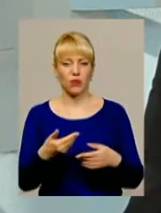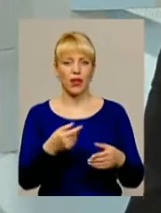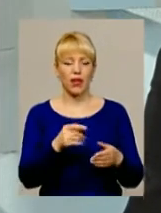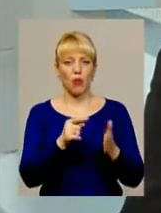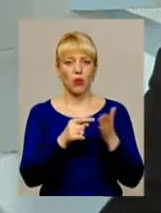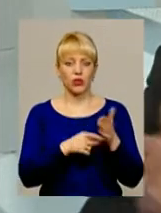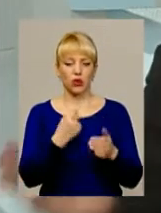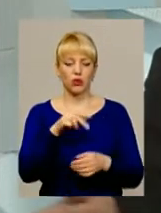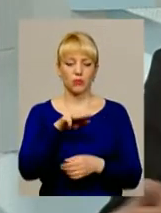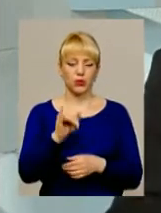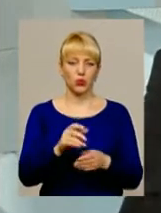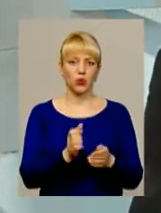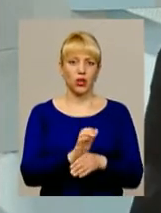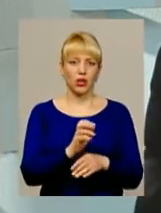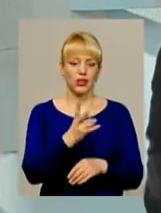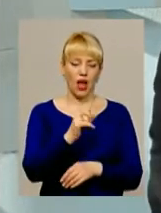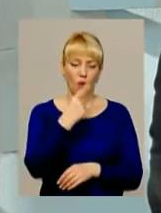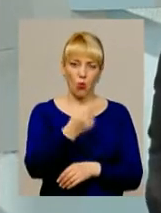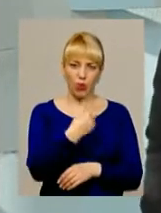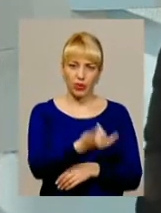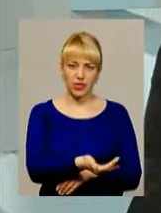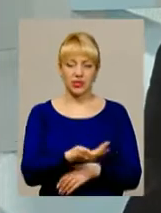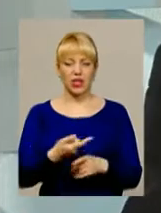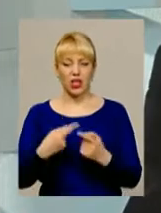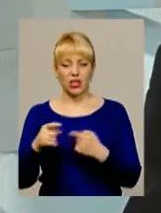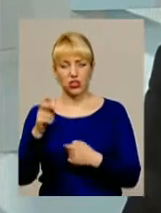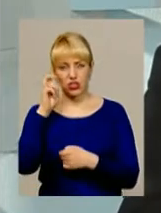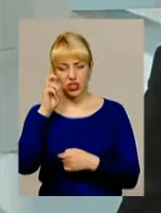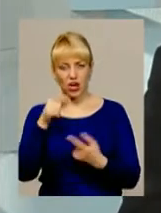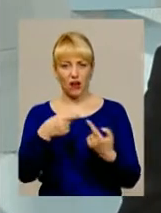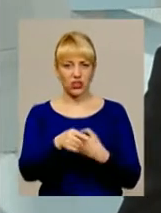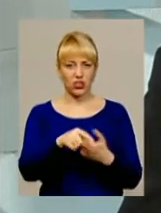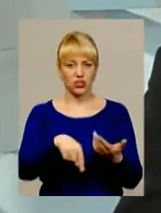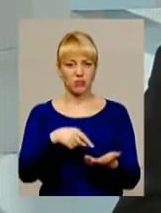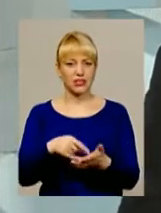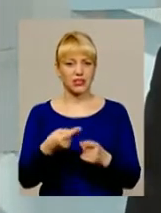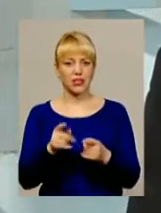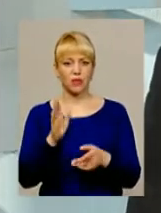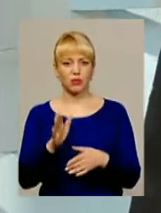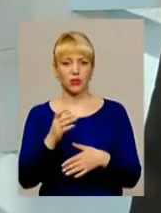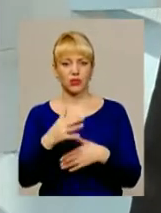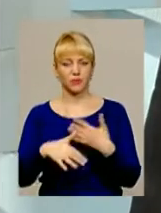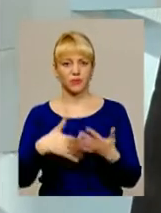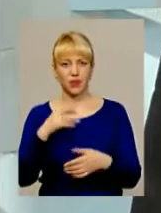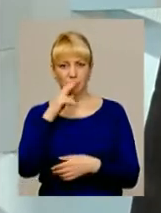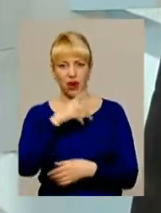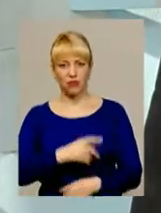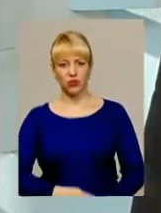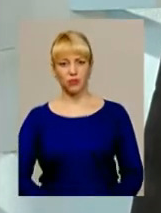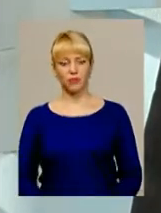профтехучилища, підуть на область, інші залишаться в державному, інші підуть на місто, я вважаю, що це буде трошечки неправильно.